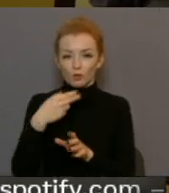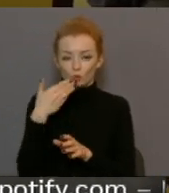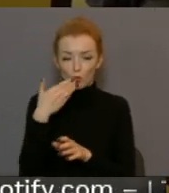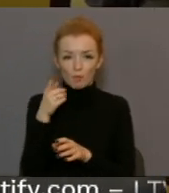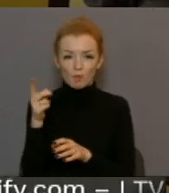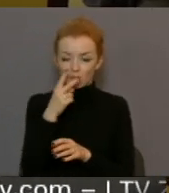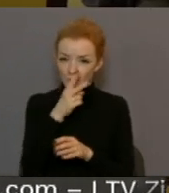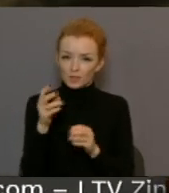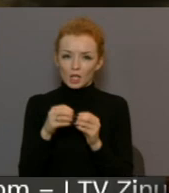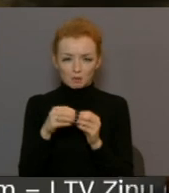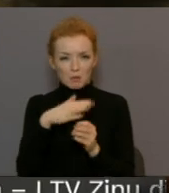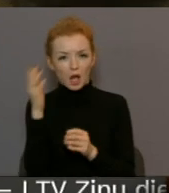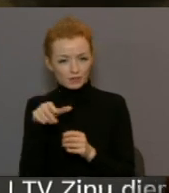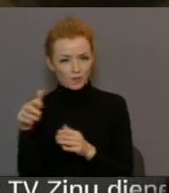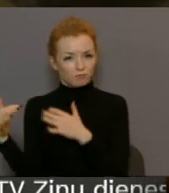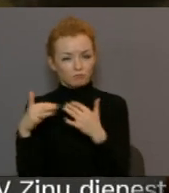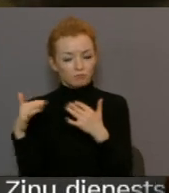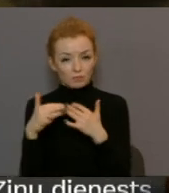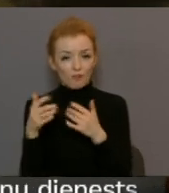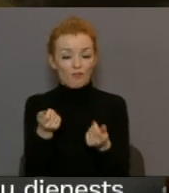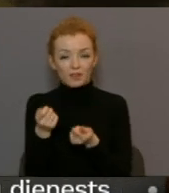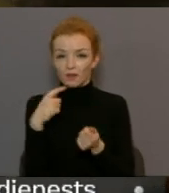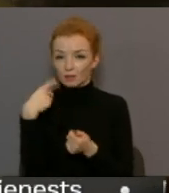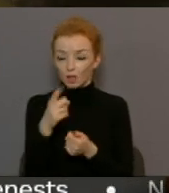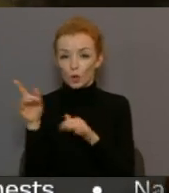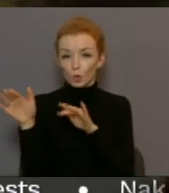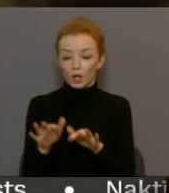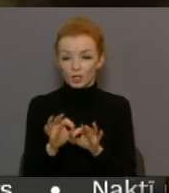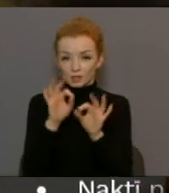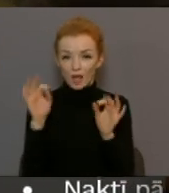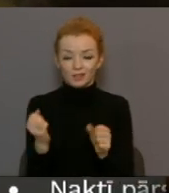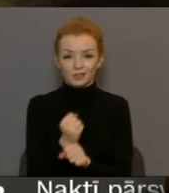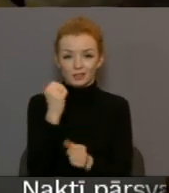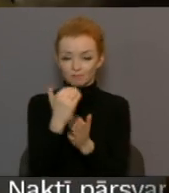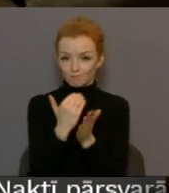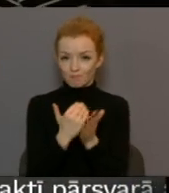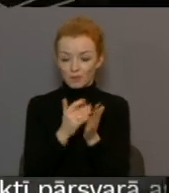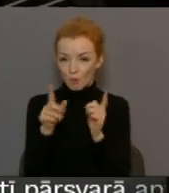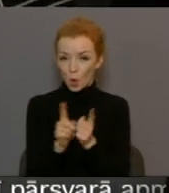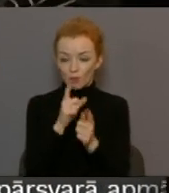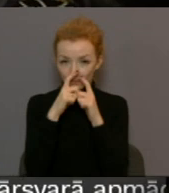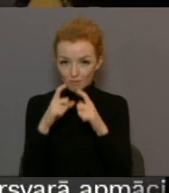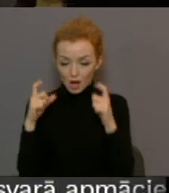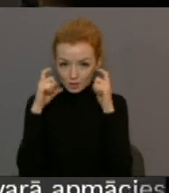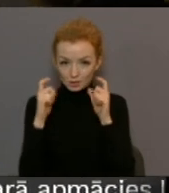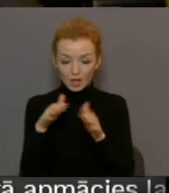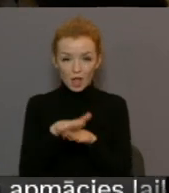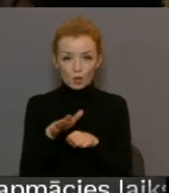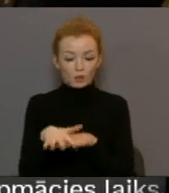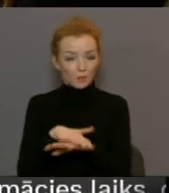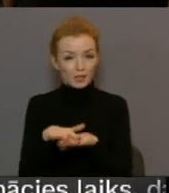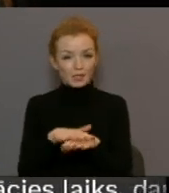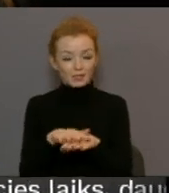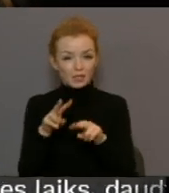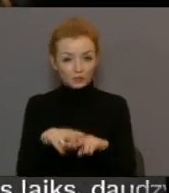vairākus desmitus cilvēku. Tās vadītājs tāst, ka rudenī stājoties spēkā prasībai pro obligātu sejas aizsargu līdzekļu lietošana sebiedriskās